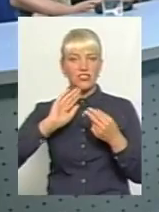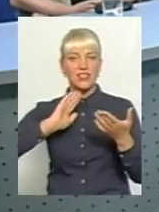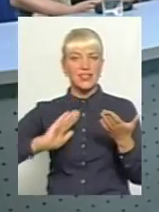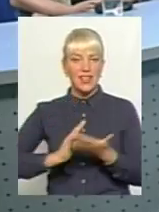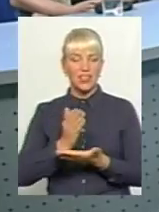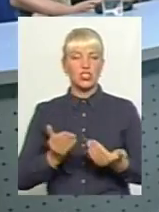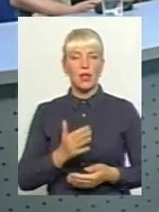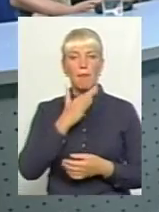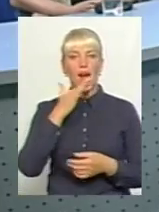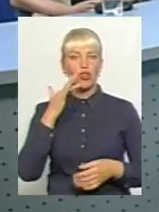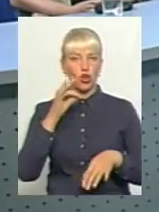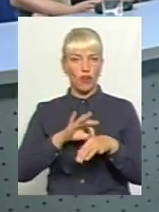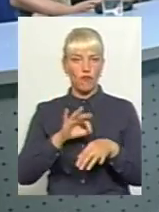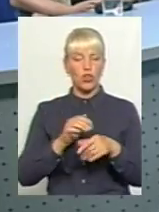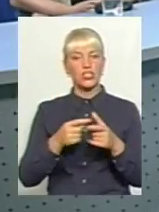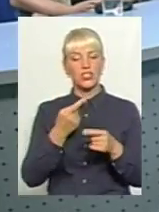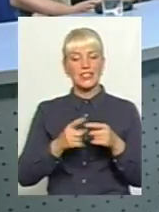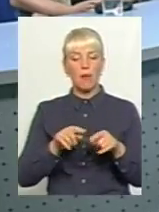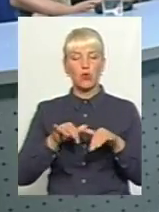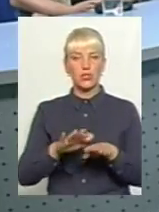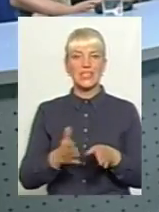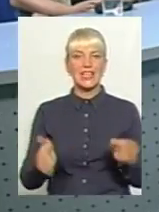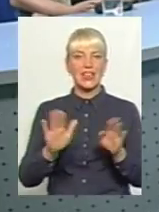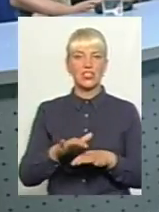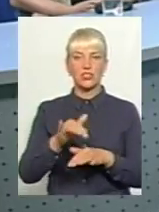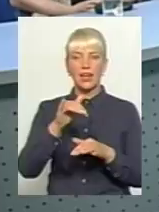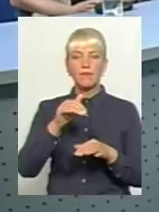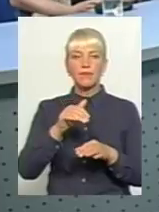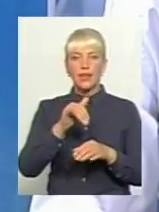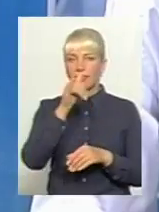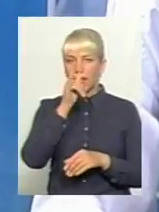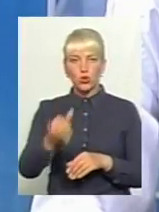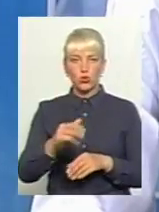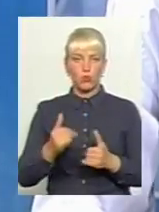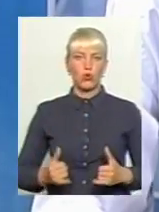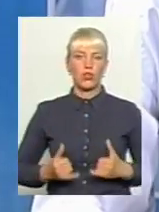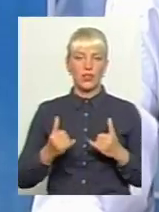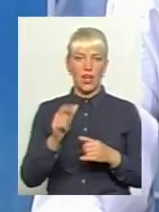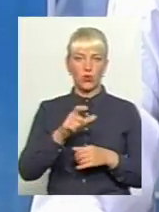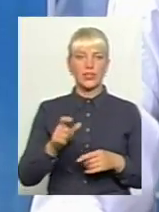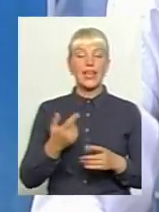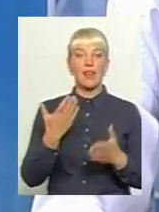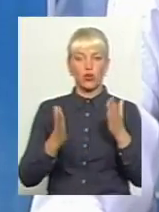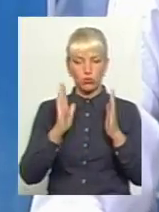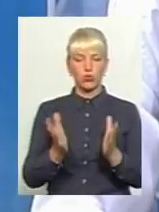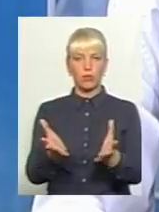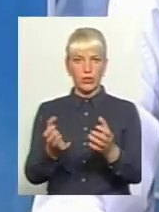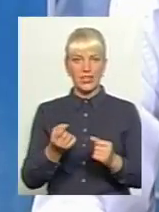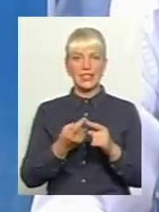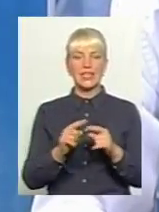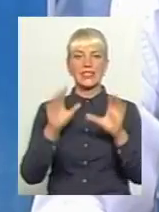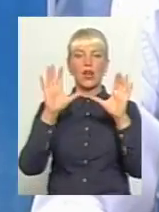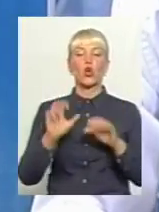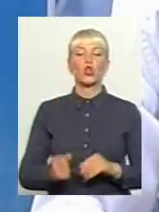багатьох хворим? Чи все-таки ця процедура знову таки залишиться недоступною для багатьох? Ні, якщо буде прийняти цей закон, то кількість